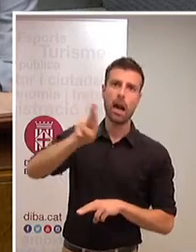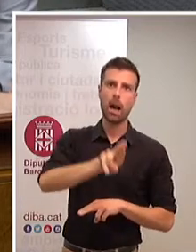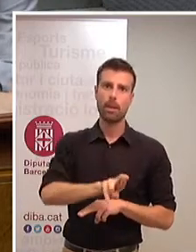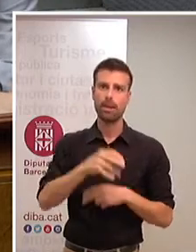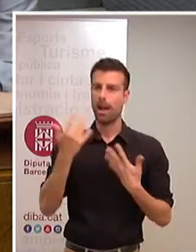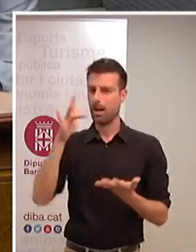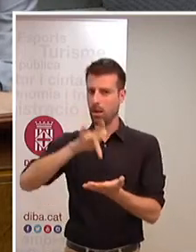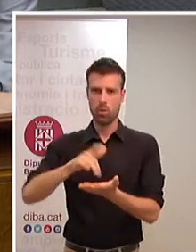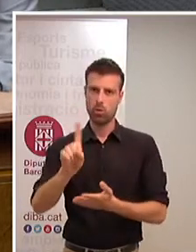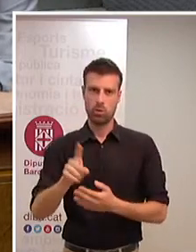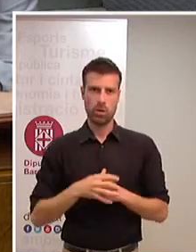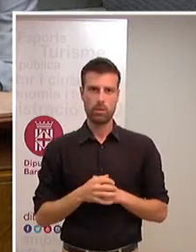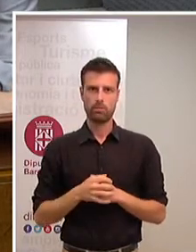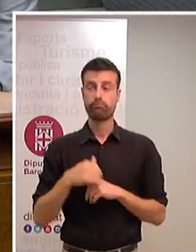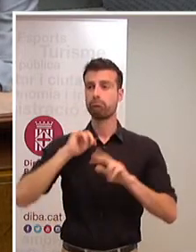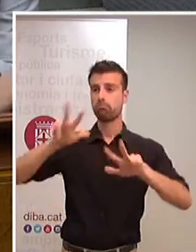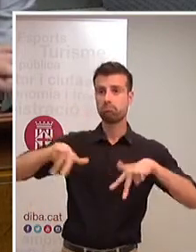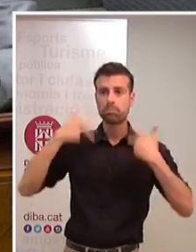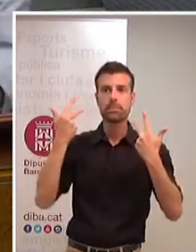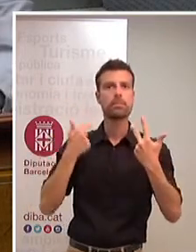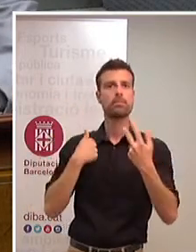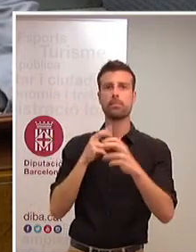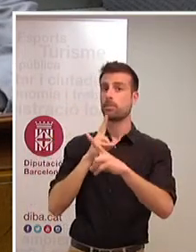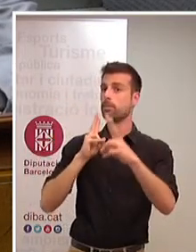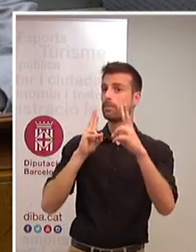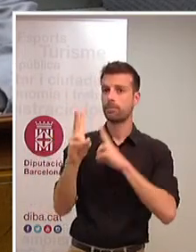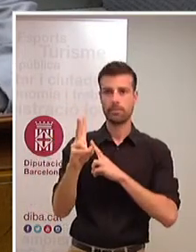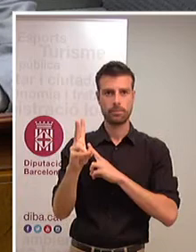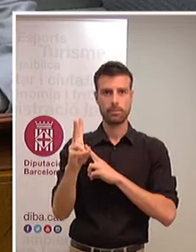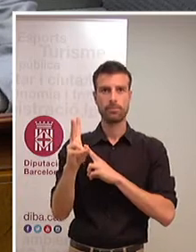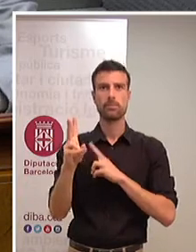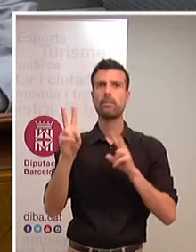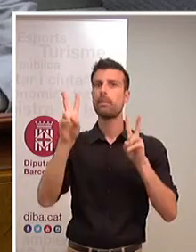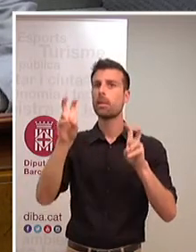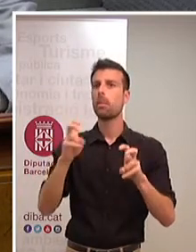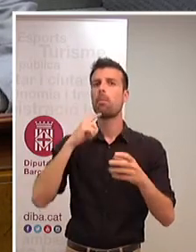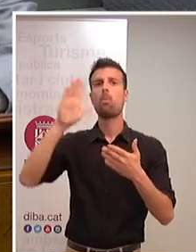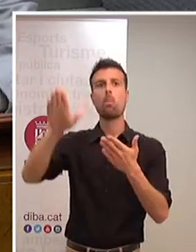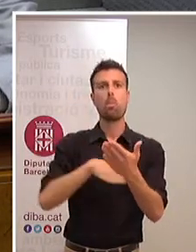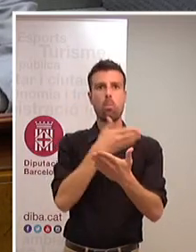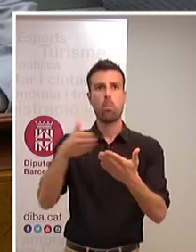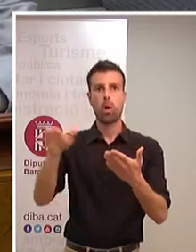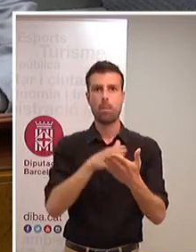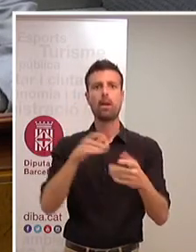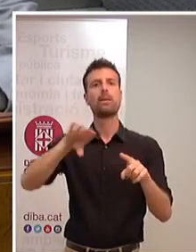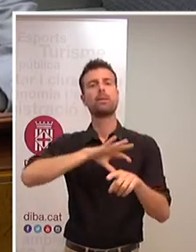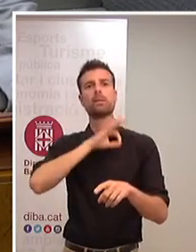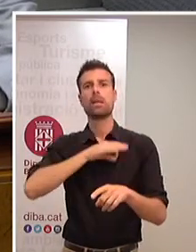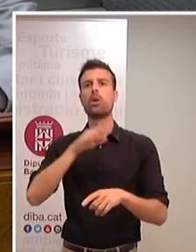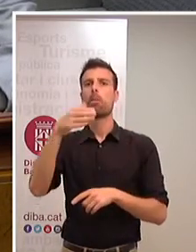aquest el cas. Permetem que acabi amb un poema d'en Miquel Martí i Pol